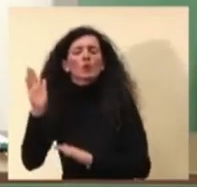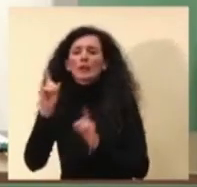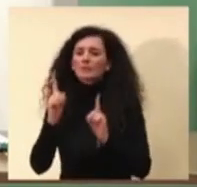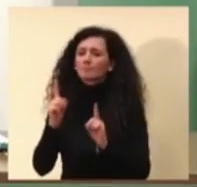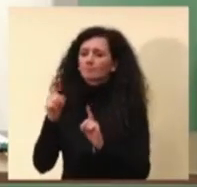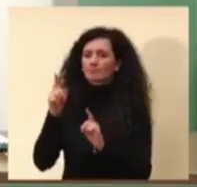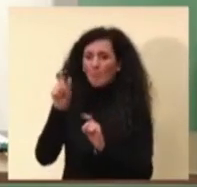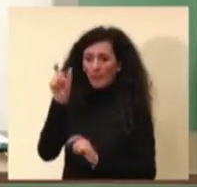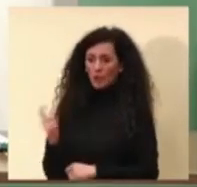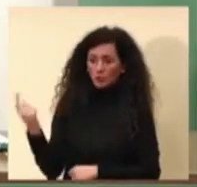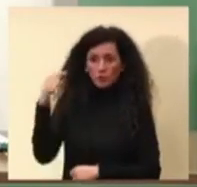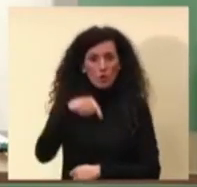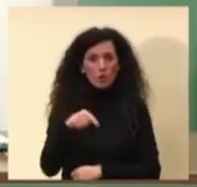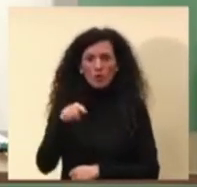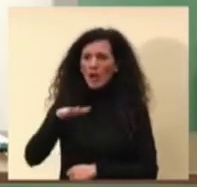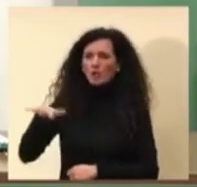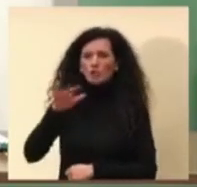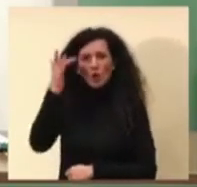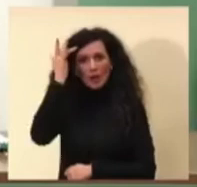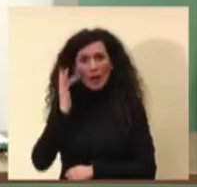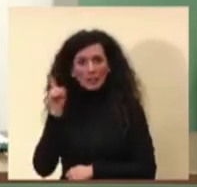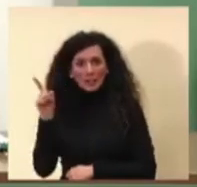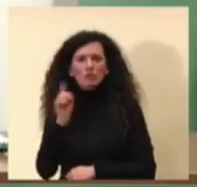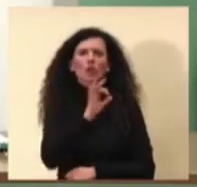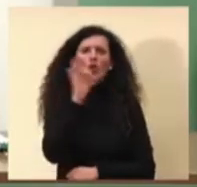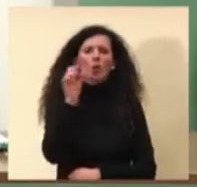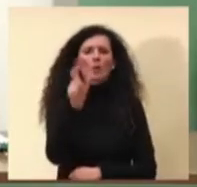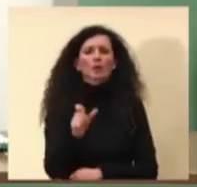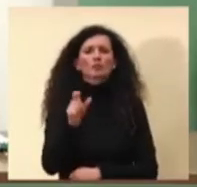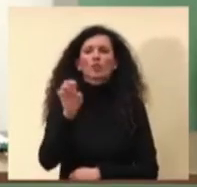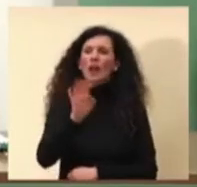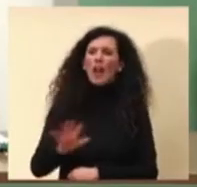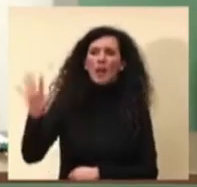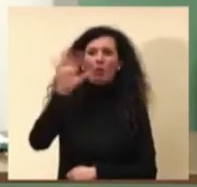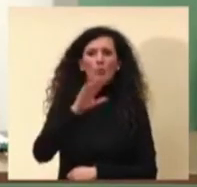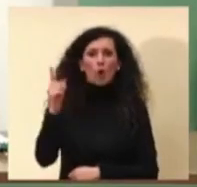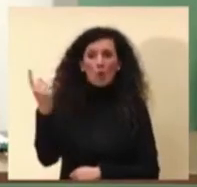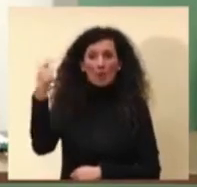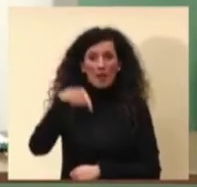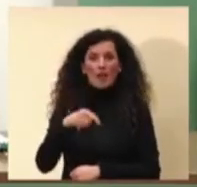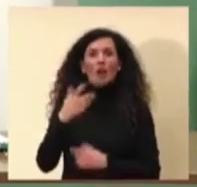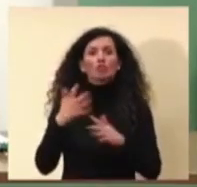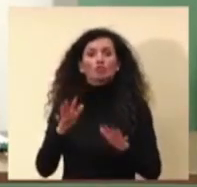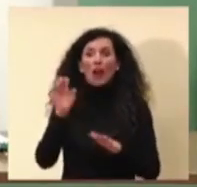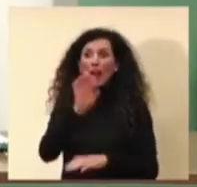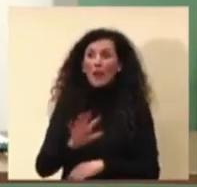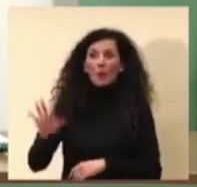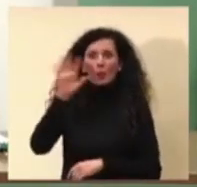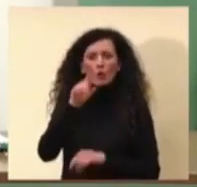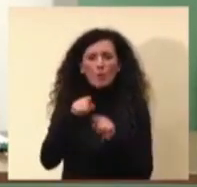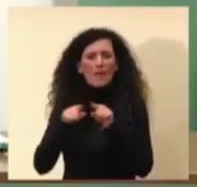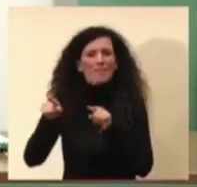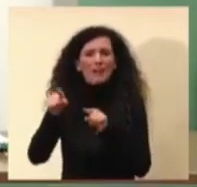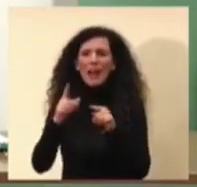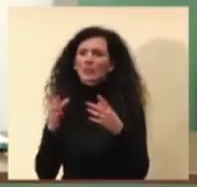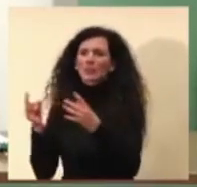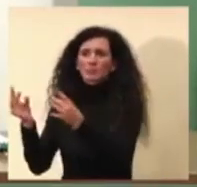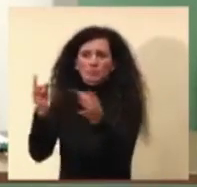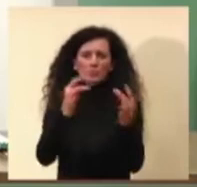o che provengono da zone anche europee dove questa variante sta circolando e sappiamo che in vari paesi europei